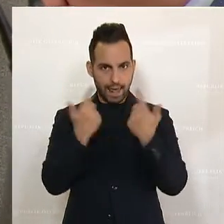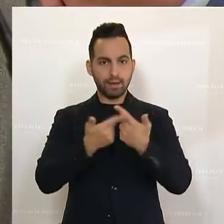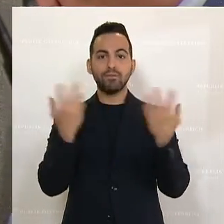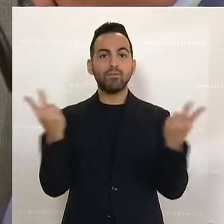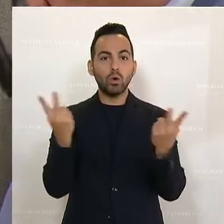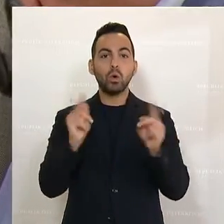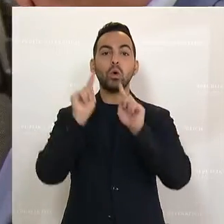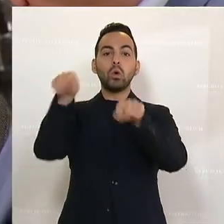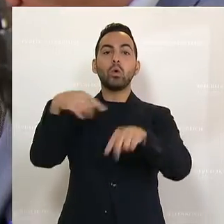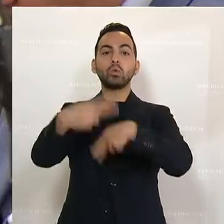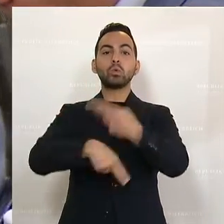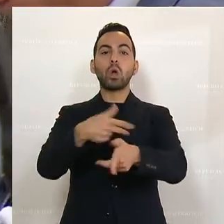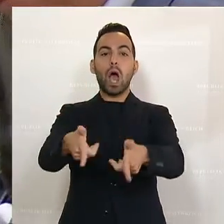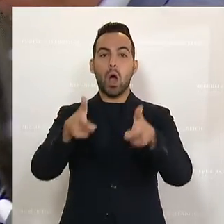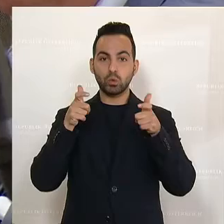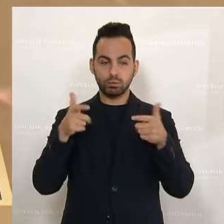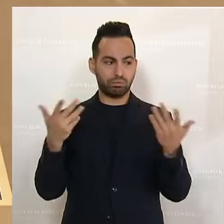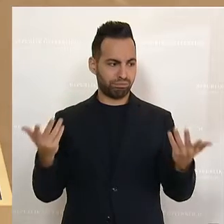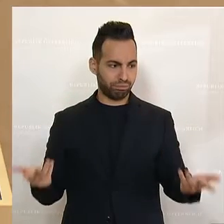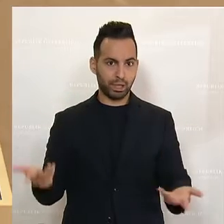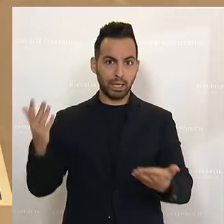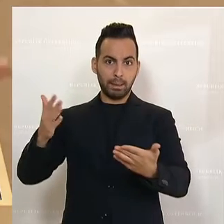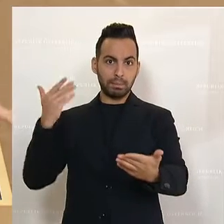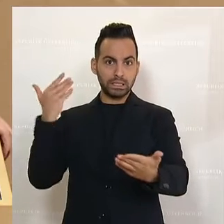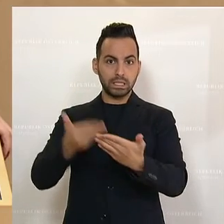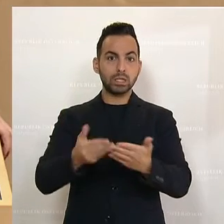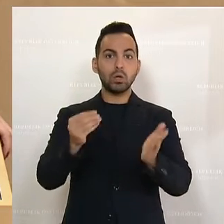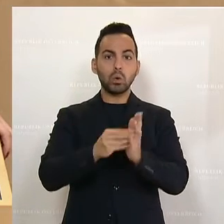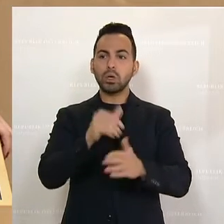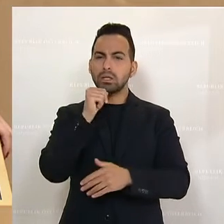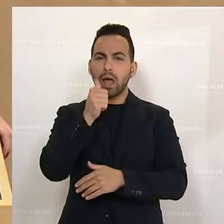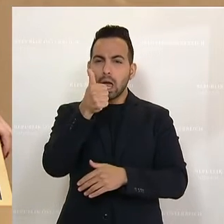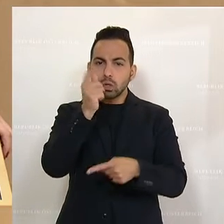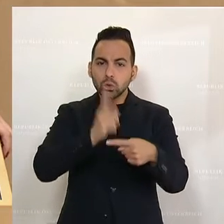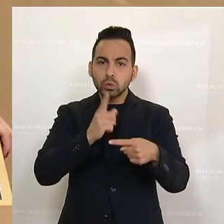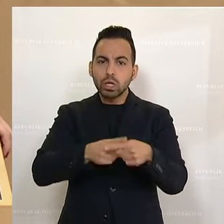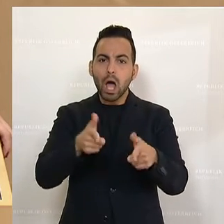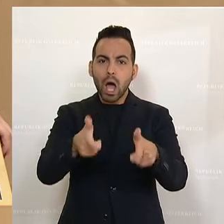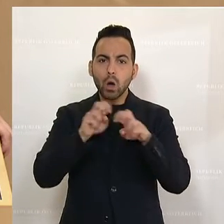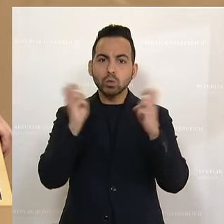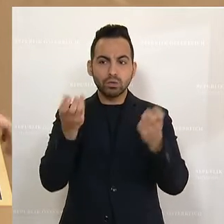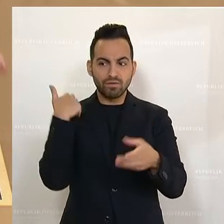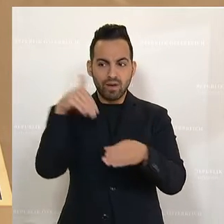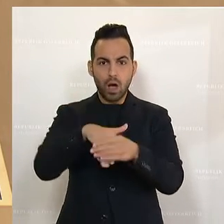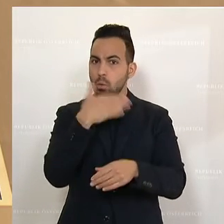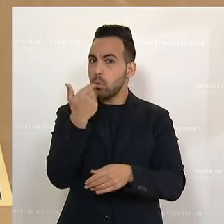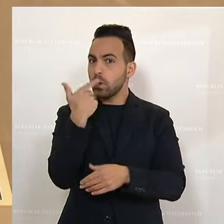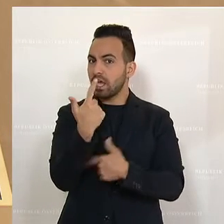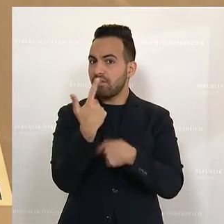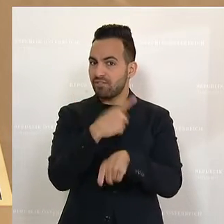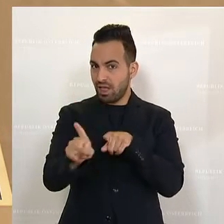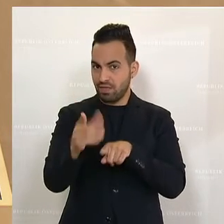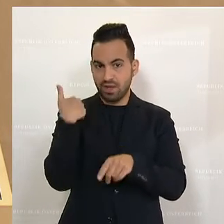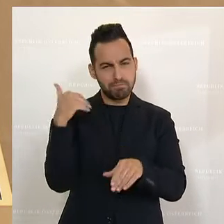Untersuchungsausschuss. Und nachdem ich bisher noch keine einzige Stunde in diesem Ausschuss gefehlt habe, weiß ich auch, dass keiner